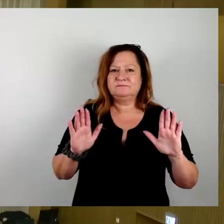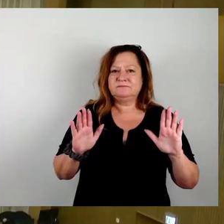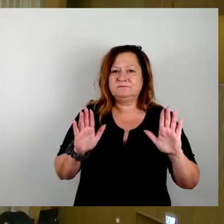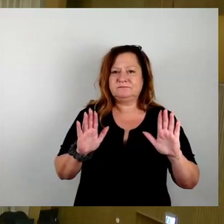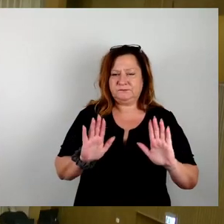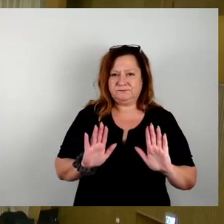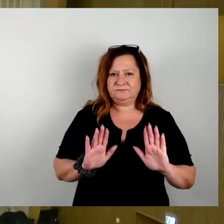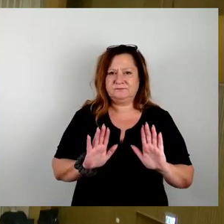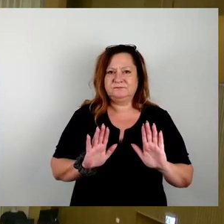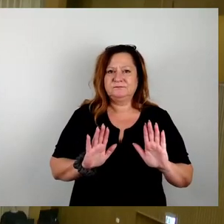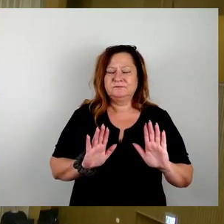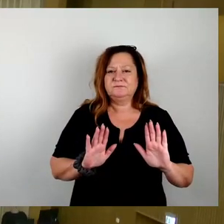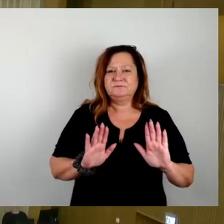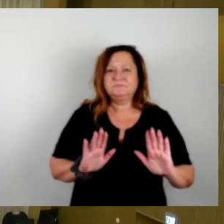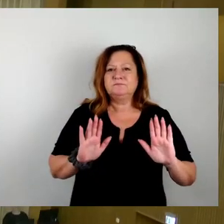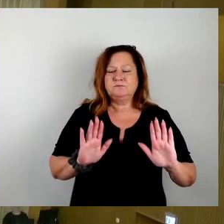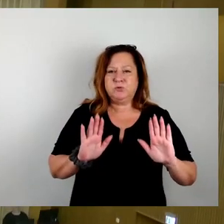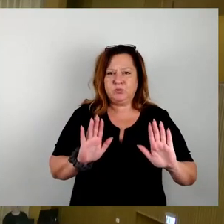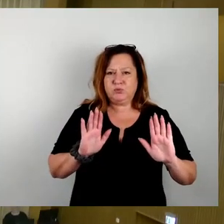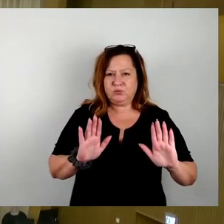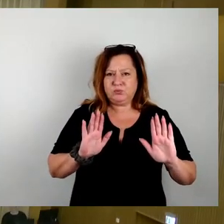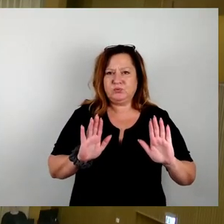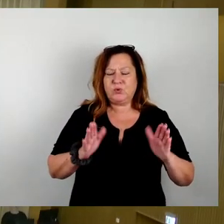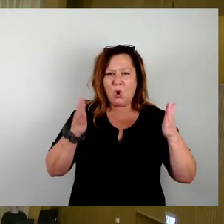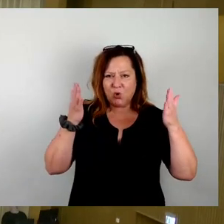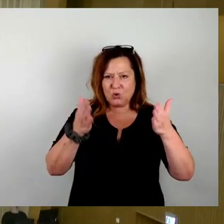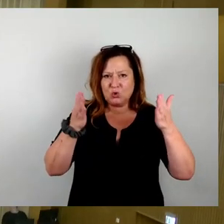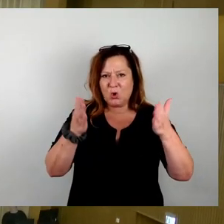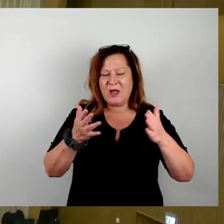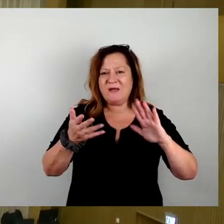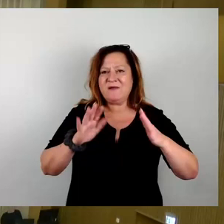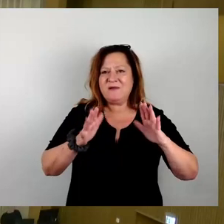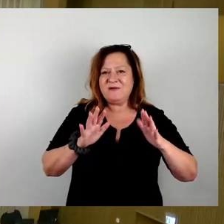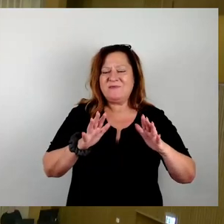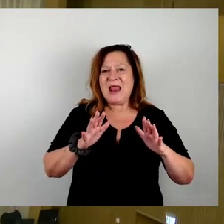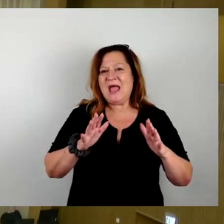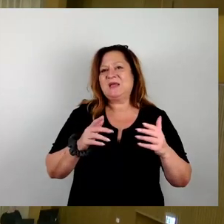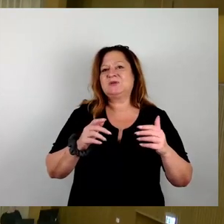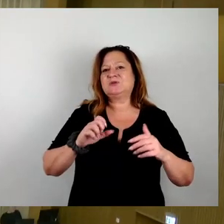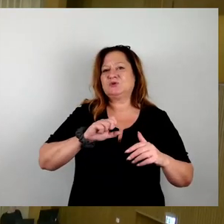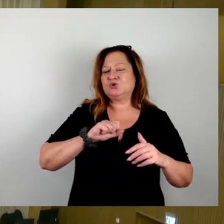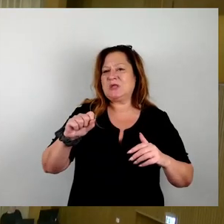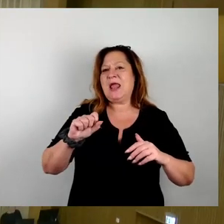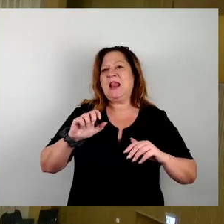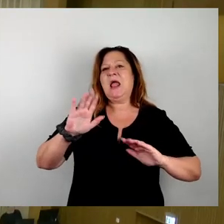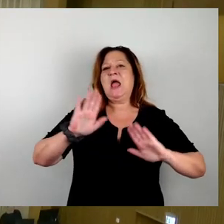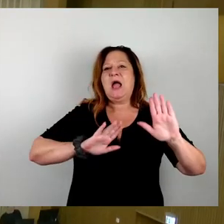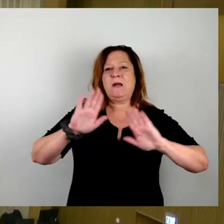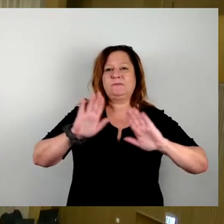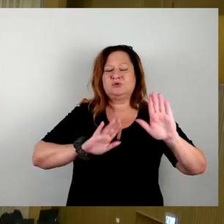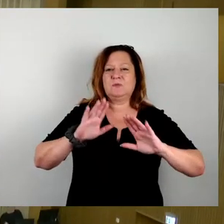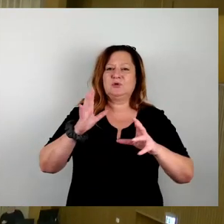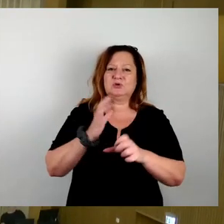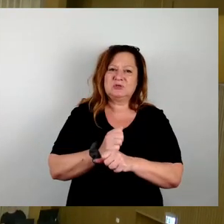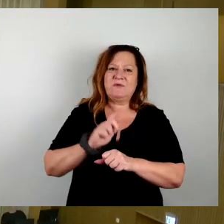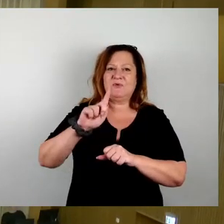Jetzt bitte mal Konzentration. Dann schaffen wir es vielleicht auch in Kürze zur Abstimmung zu kommen und Sie können sich dann entspannen,